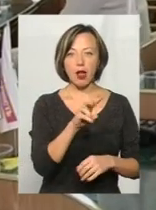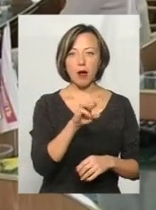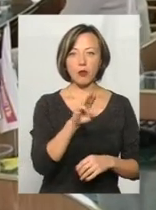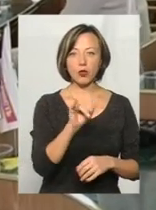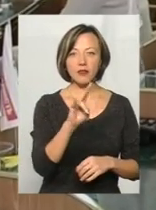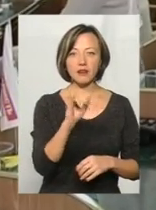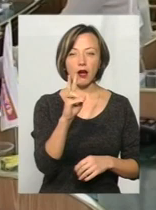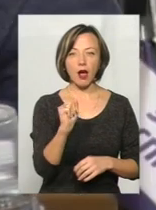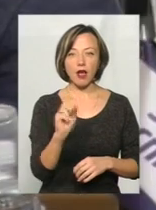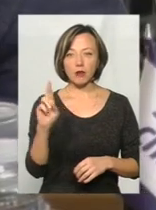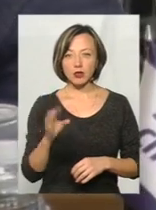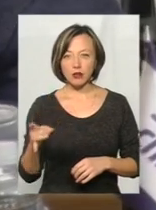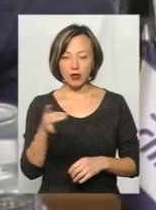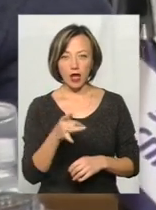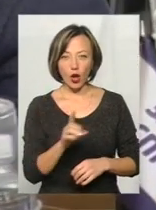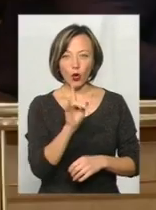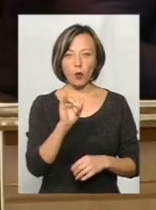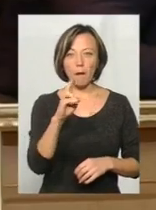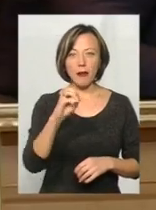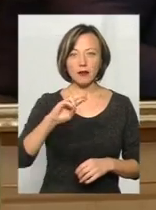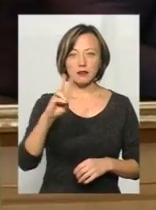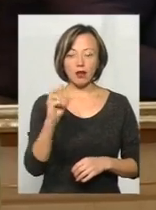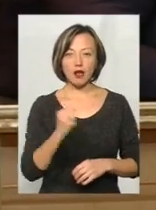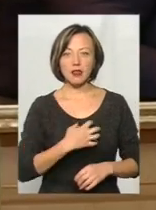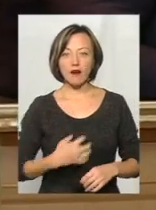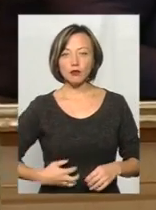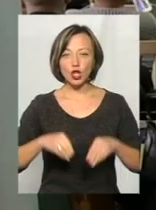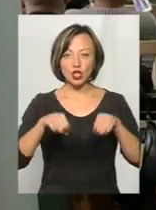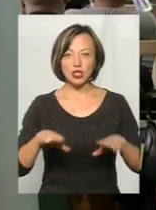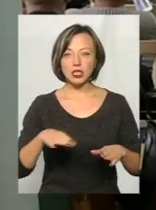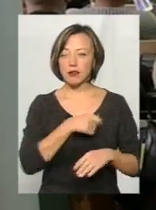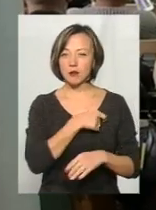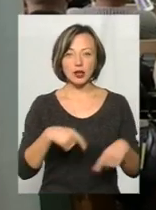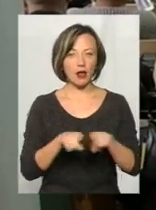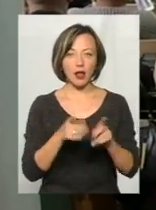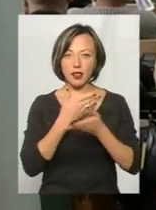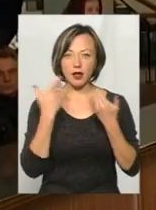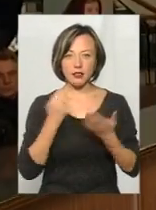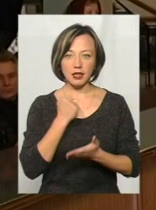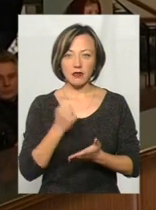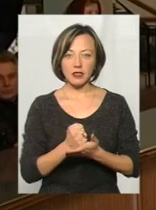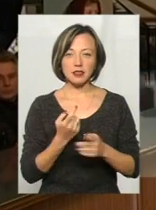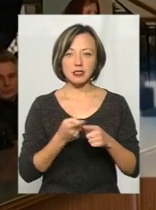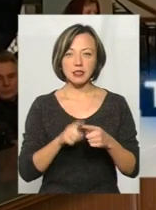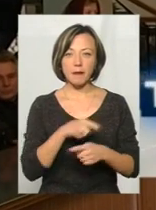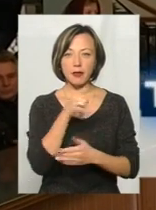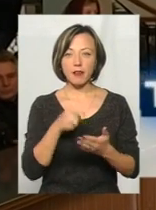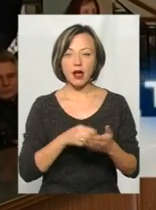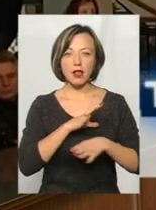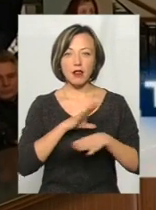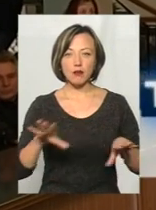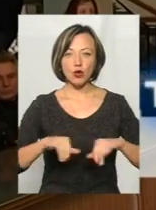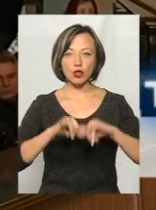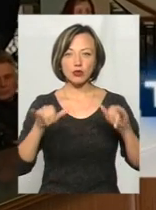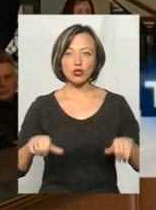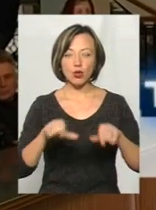Ярмоленецького району та Крупецької, Славуцького рішення депутати так і не затвердили. Це питання не було на розширеній комісії,